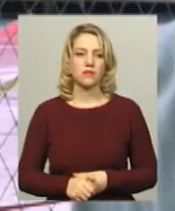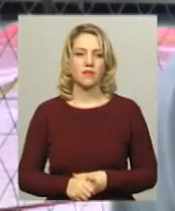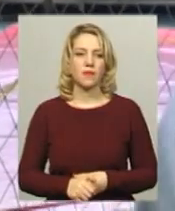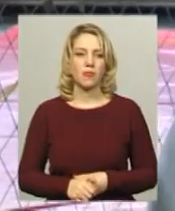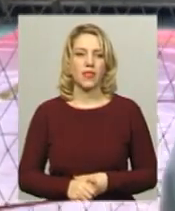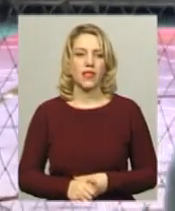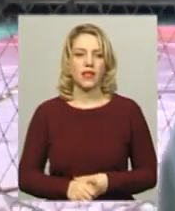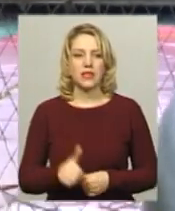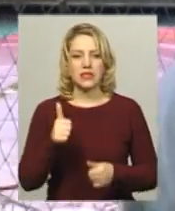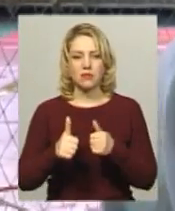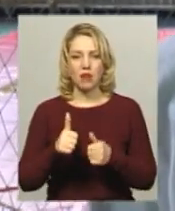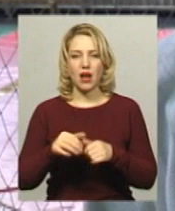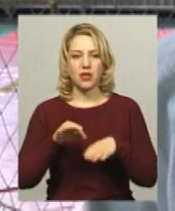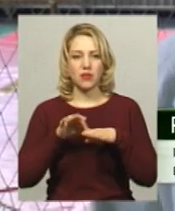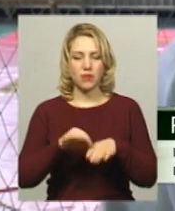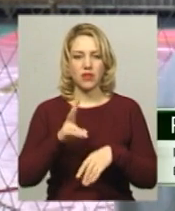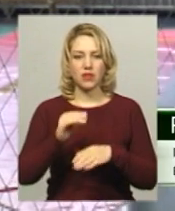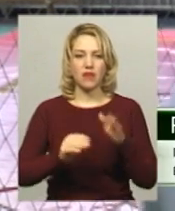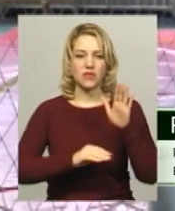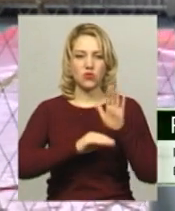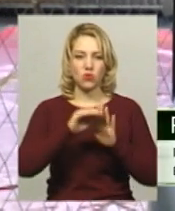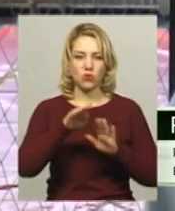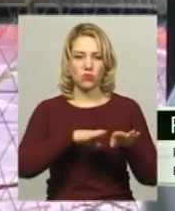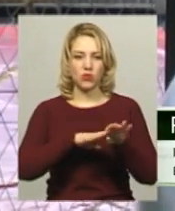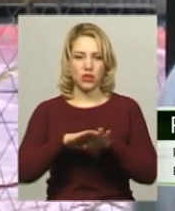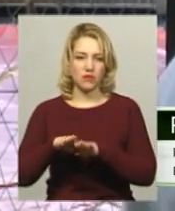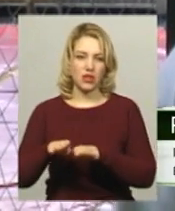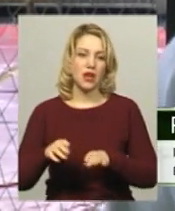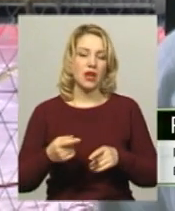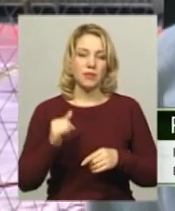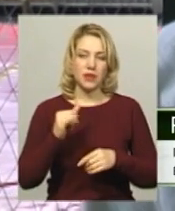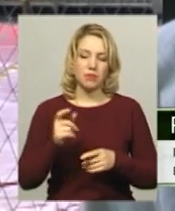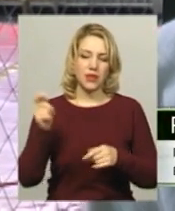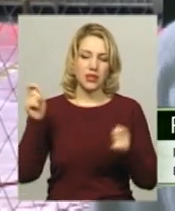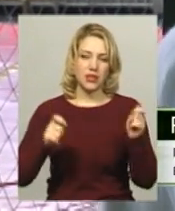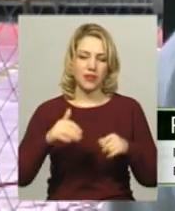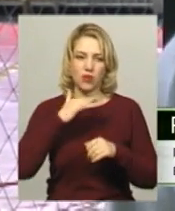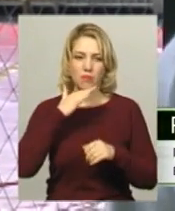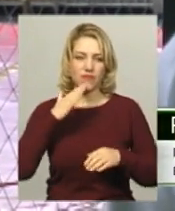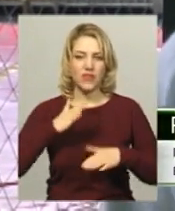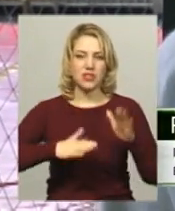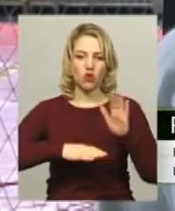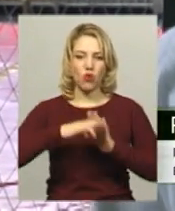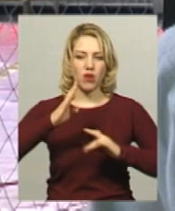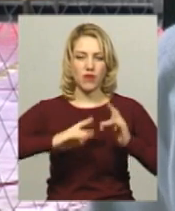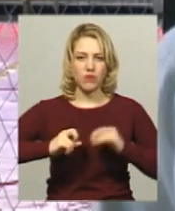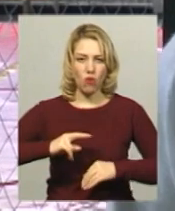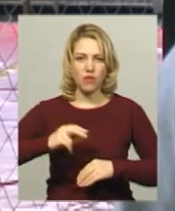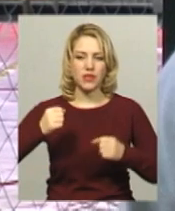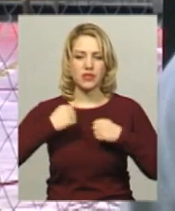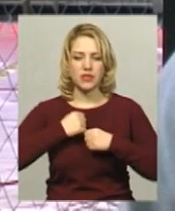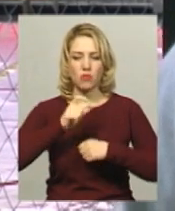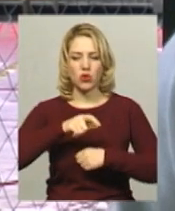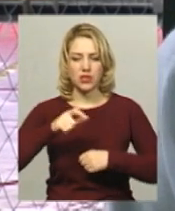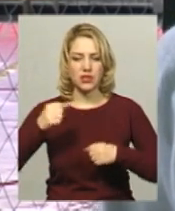«Змагання пройшли на досить високому рівні. Приїхало дуже багато висококваліфікованих спортсменів з усіх частин